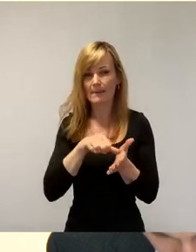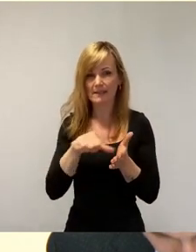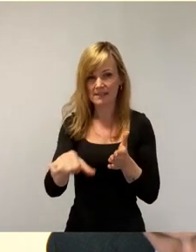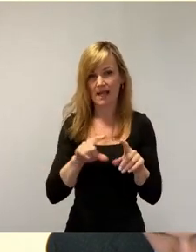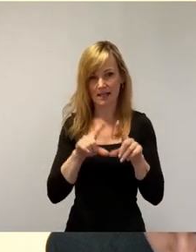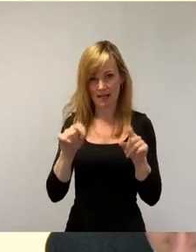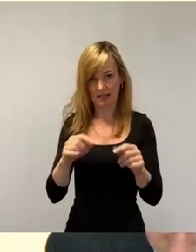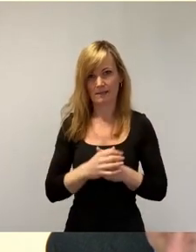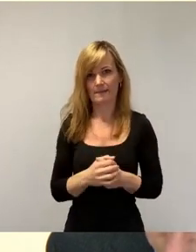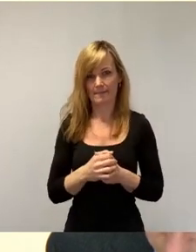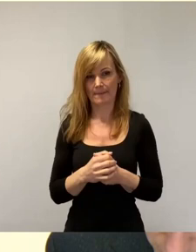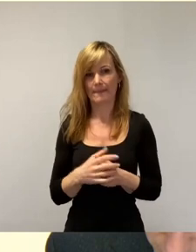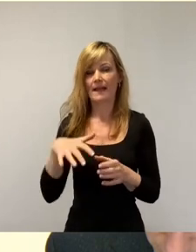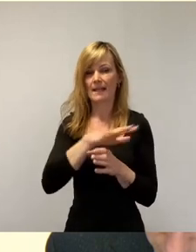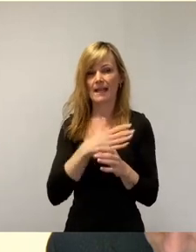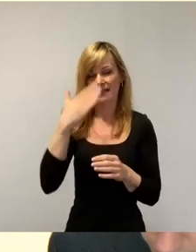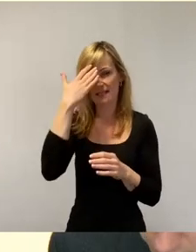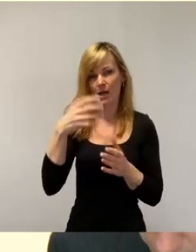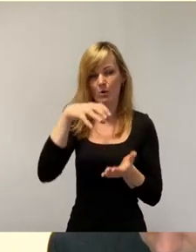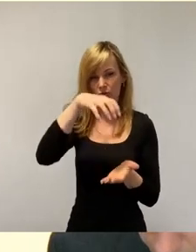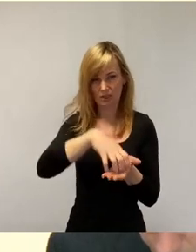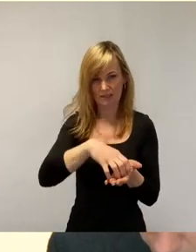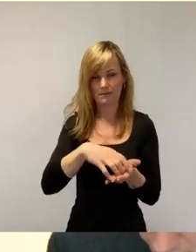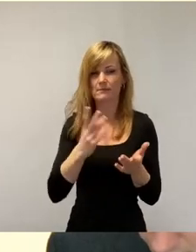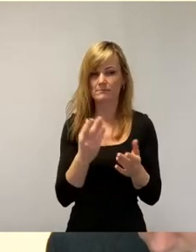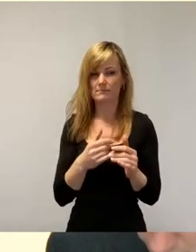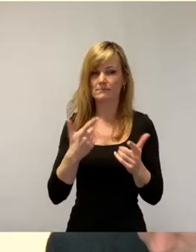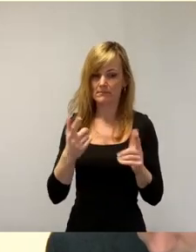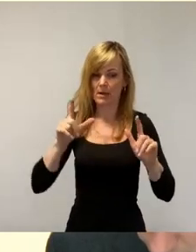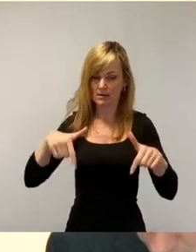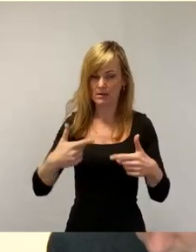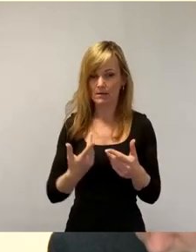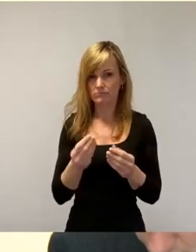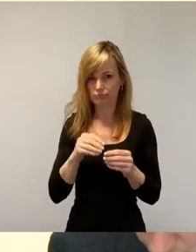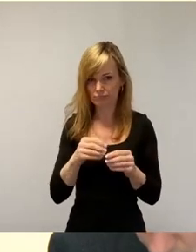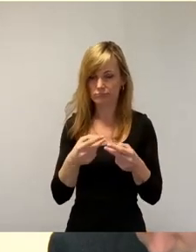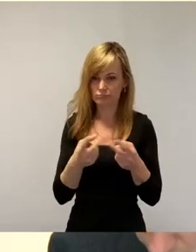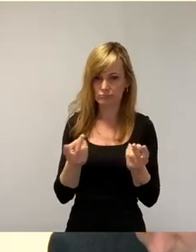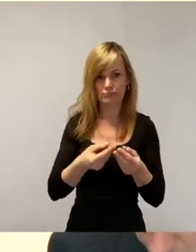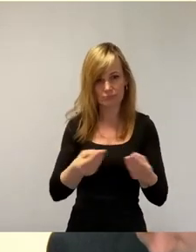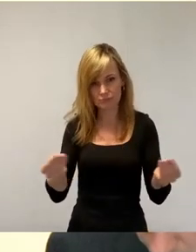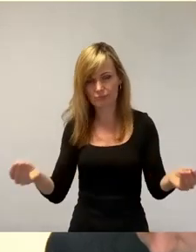die in der Landeshauptstadt initiiert werden soll und herausgegeben werden soll.